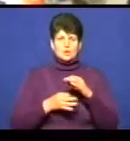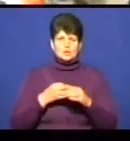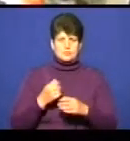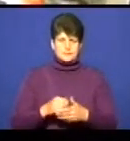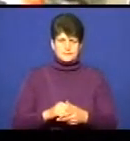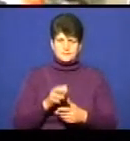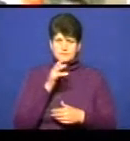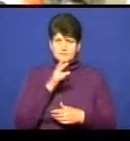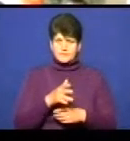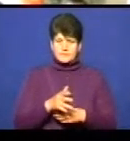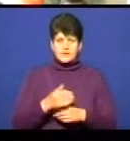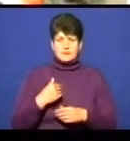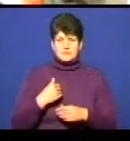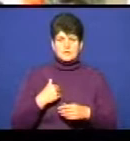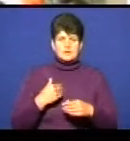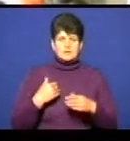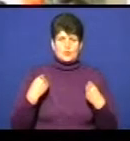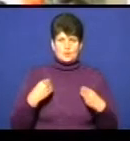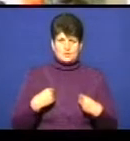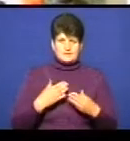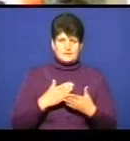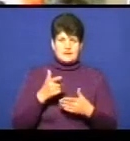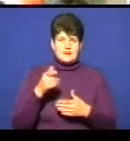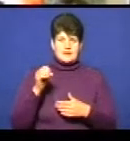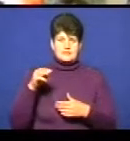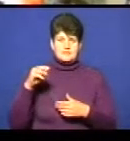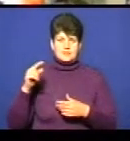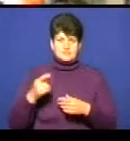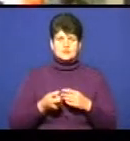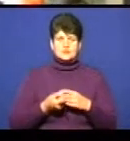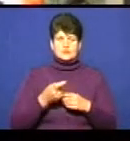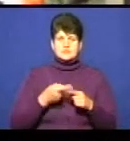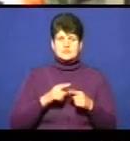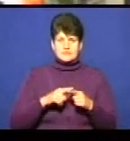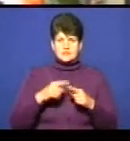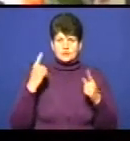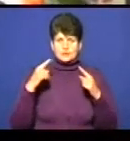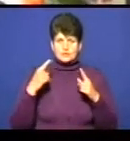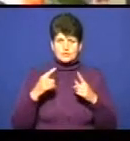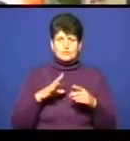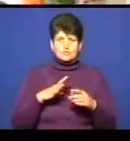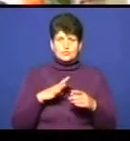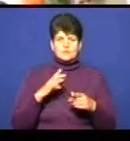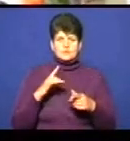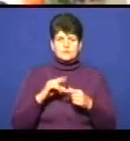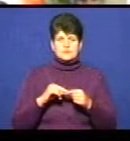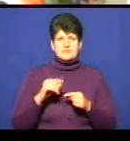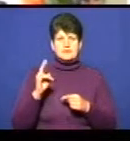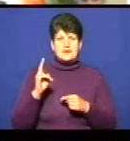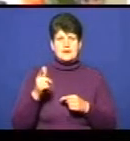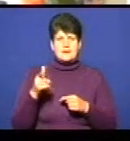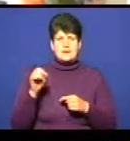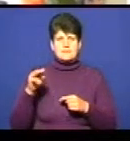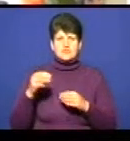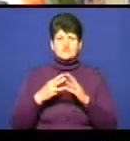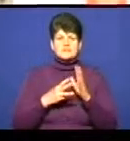«Мені костюм за колекцію «Гетьманівна». Джерелом творчості цієї колекції був костюм Гетьманщини 18